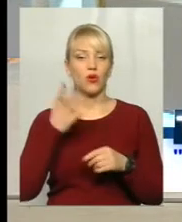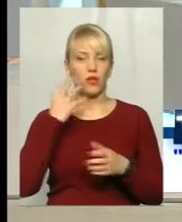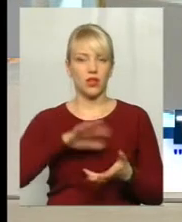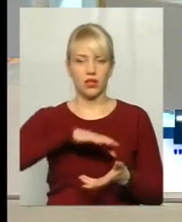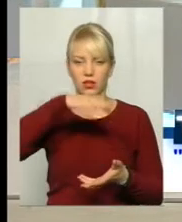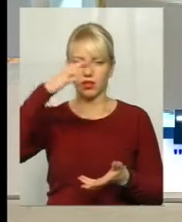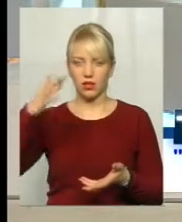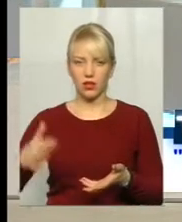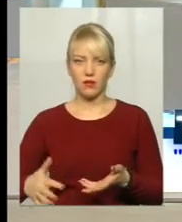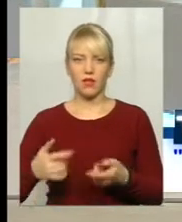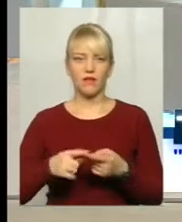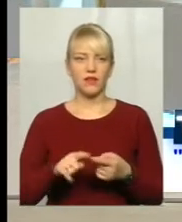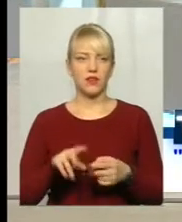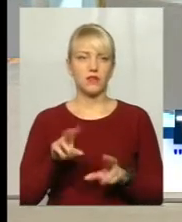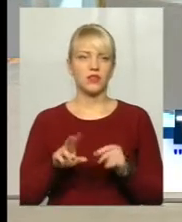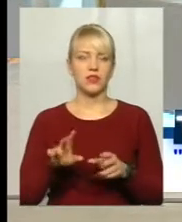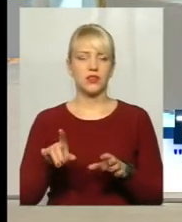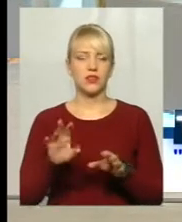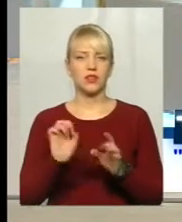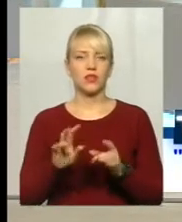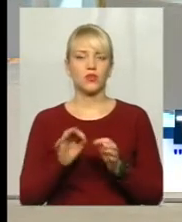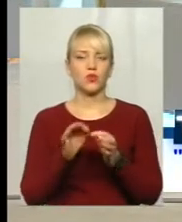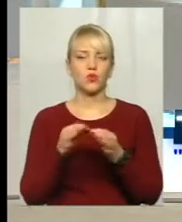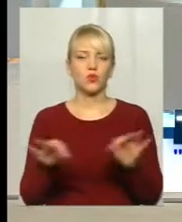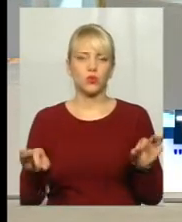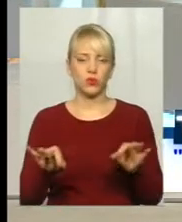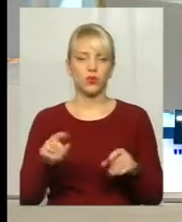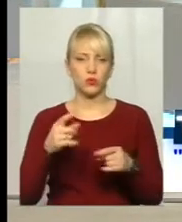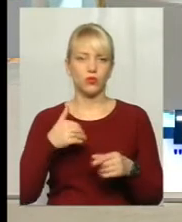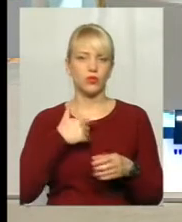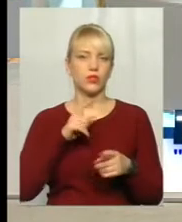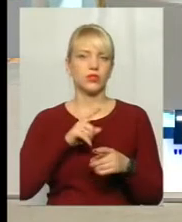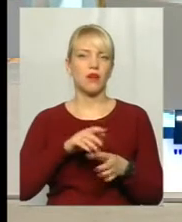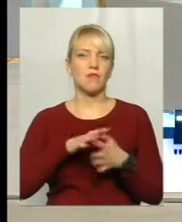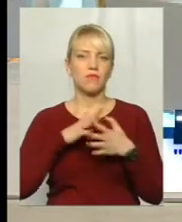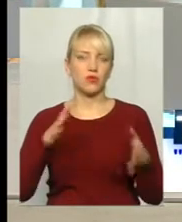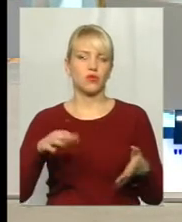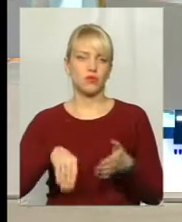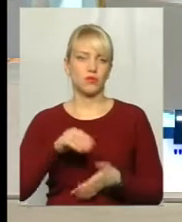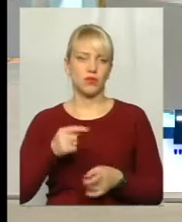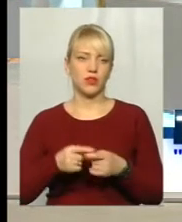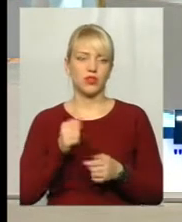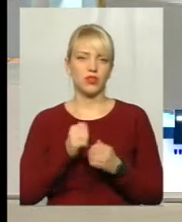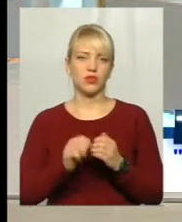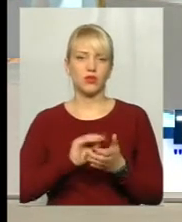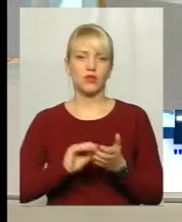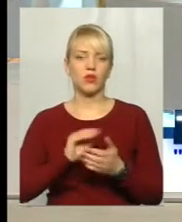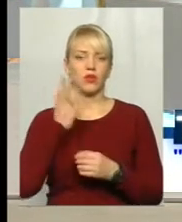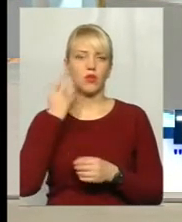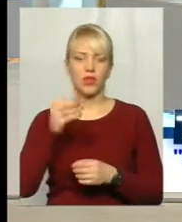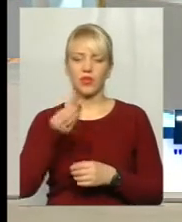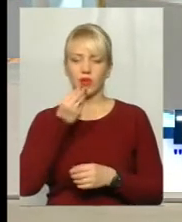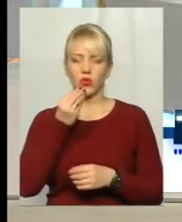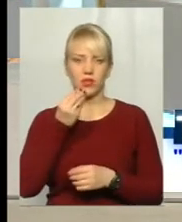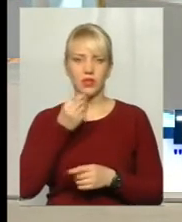сприймається як більш доступний. Відповідно, його більше хочеться купити. Зрозуміло, зазвичай часто пишуть, що дегустація заборонена,